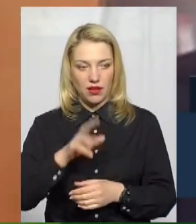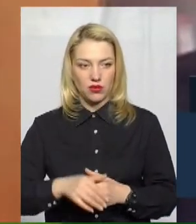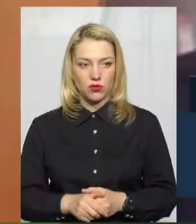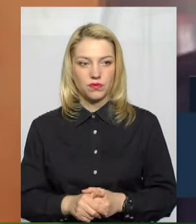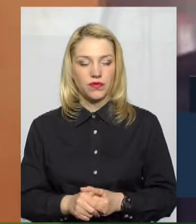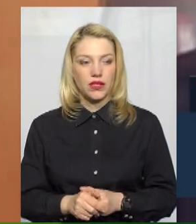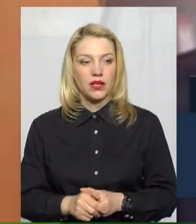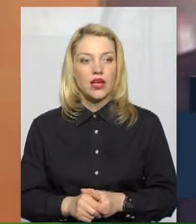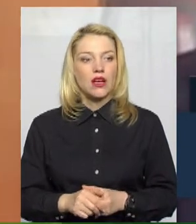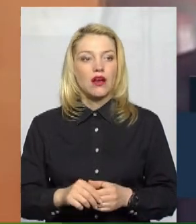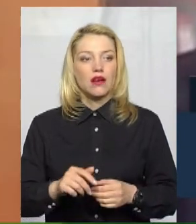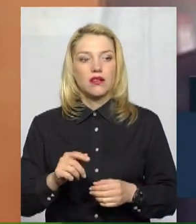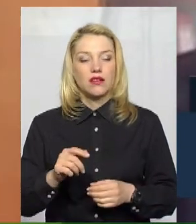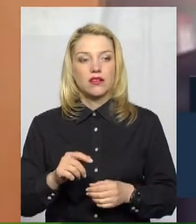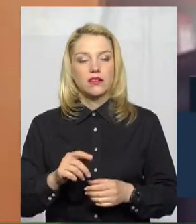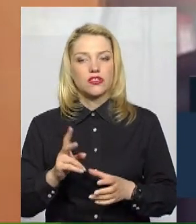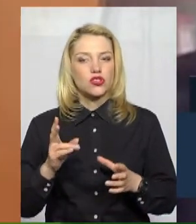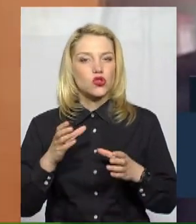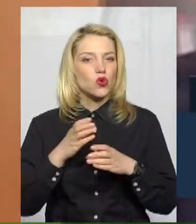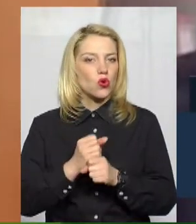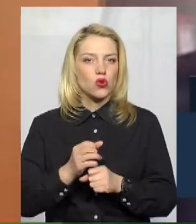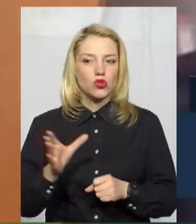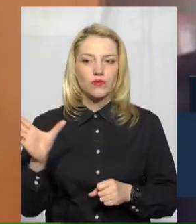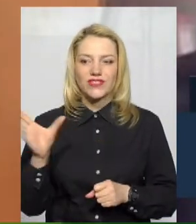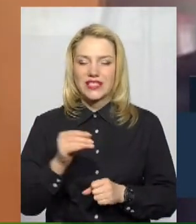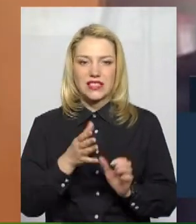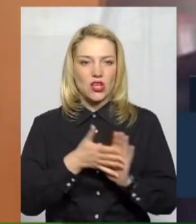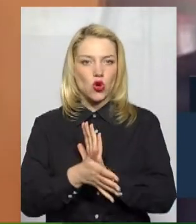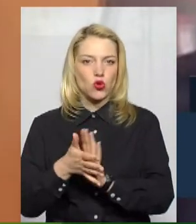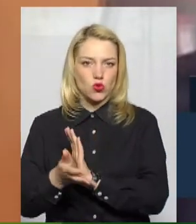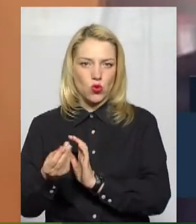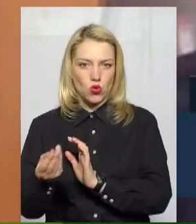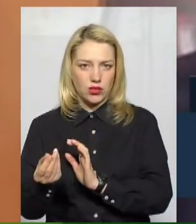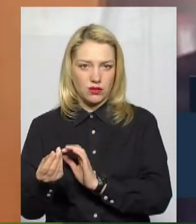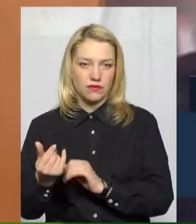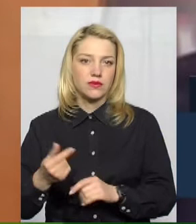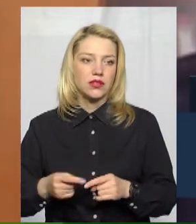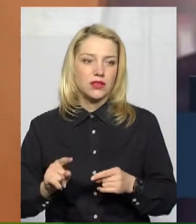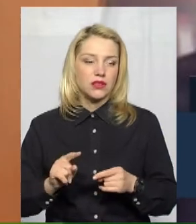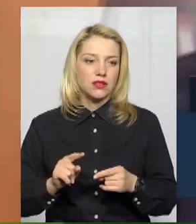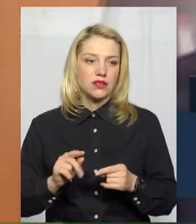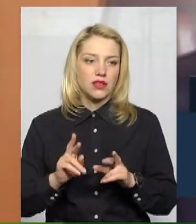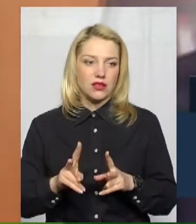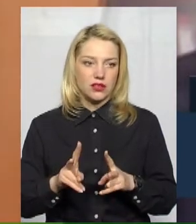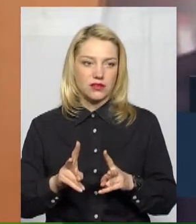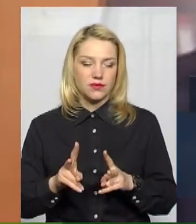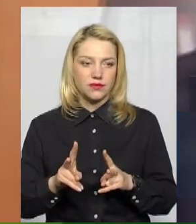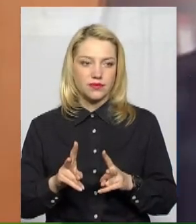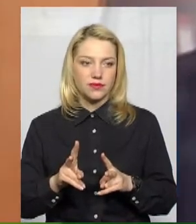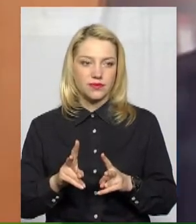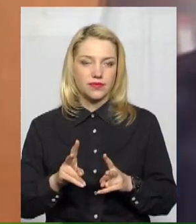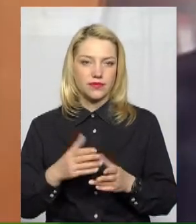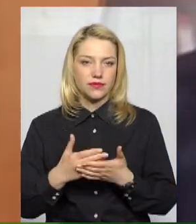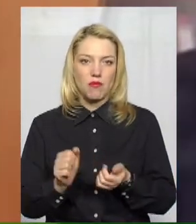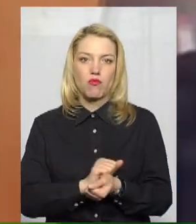Скорочені всі розходи, як на бумагу,